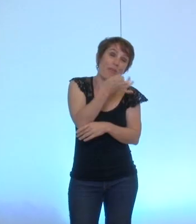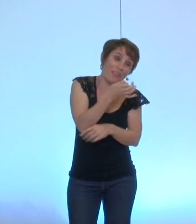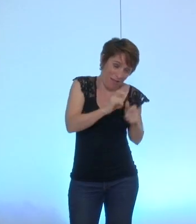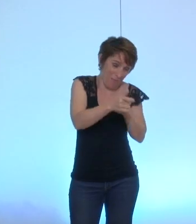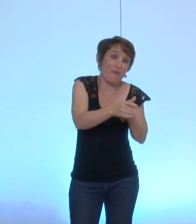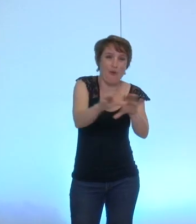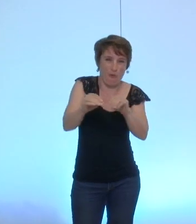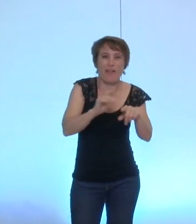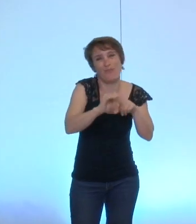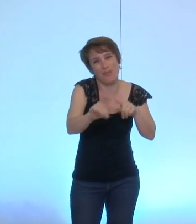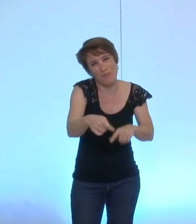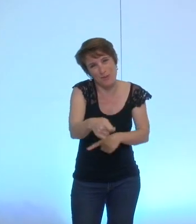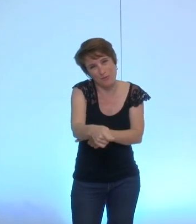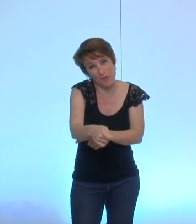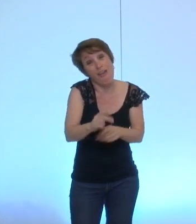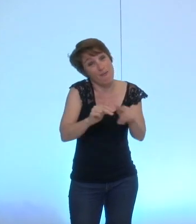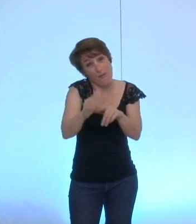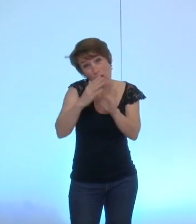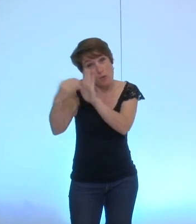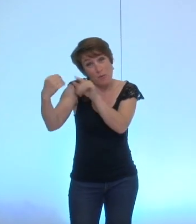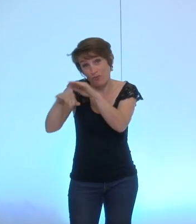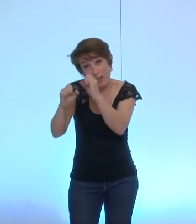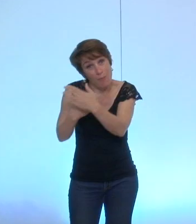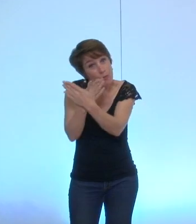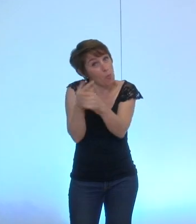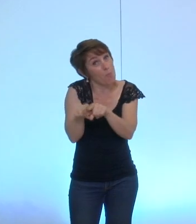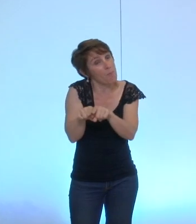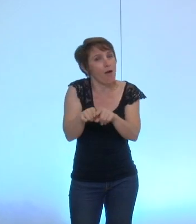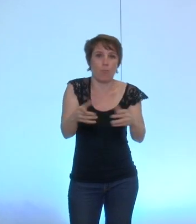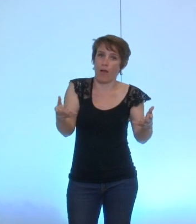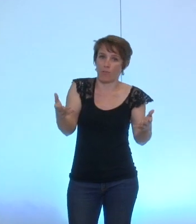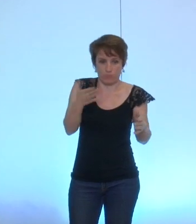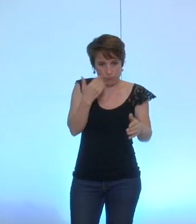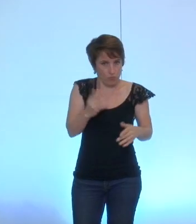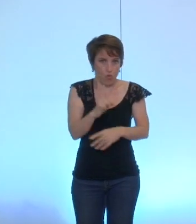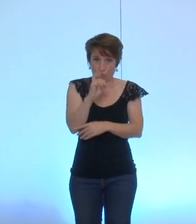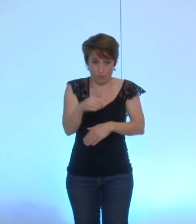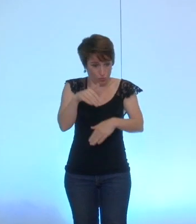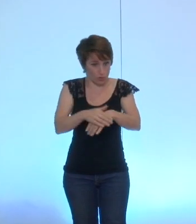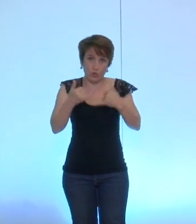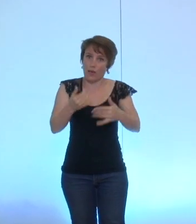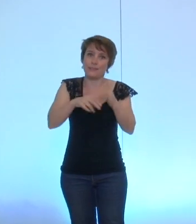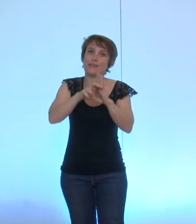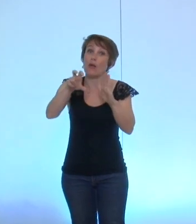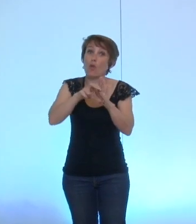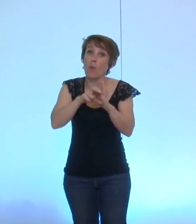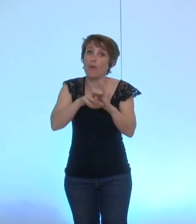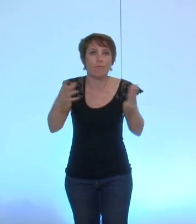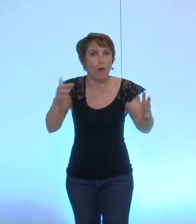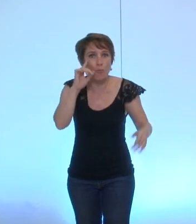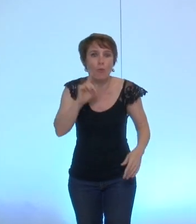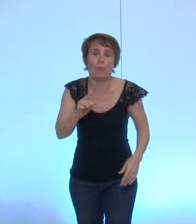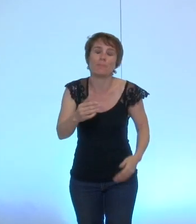allez le faire, et donc, vous allez le faire à la métro, eh bien, autant le faire dès ce soir pour la ville de Grenoble. Je vous remercie.